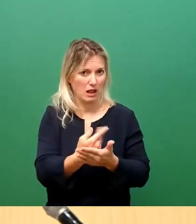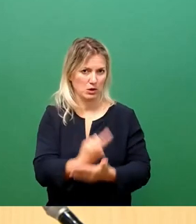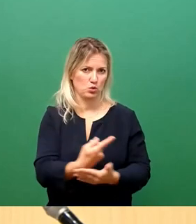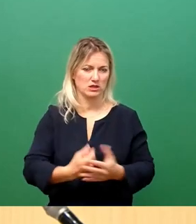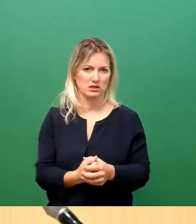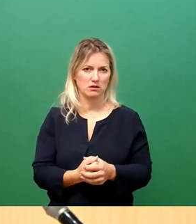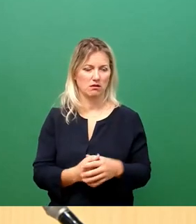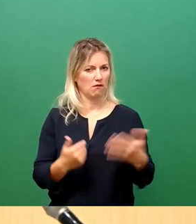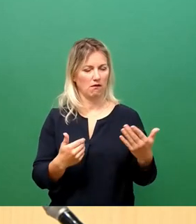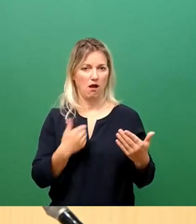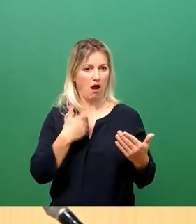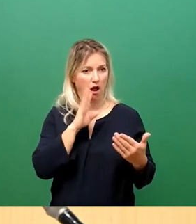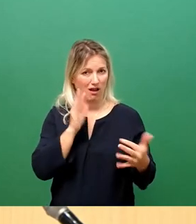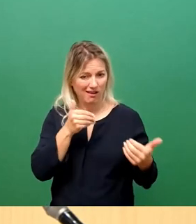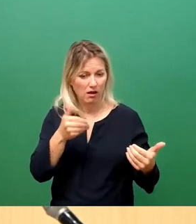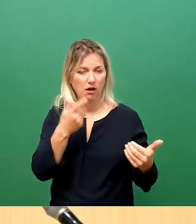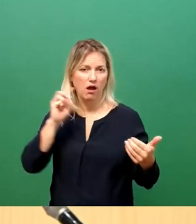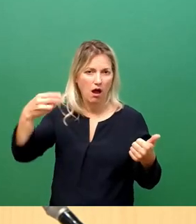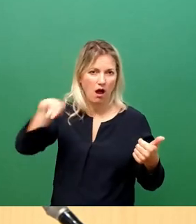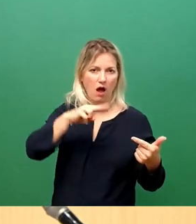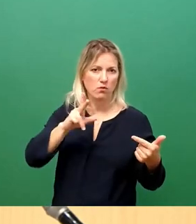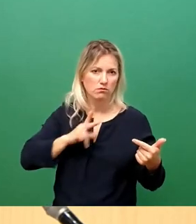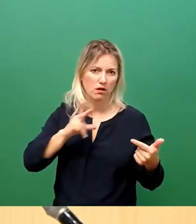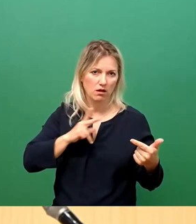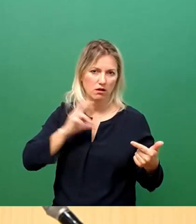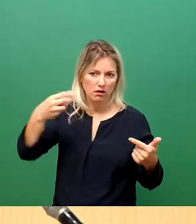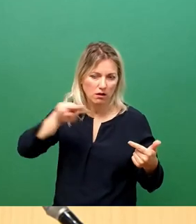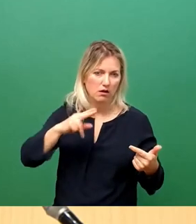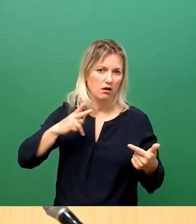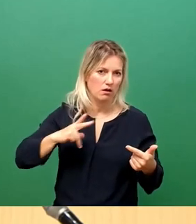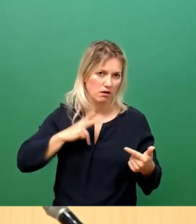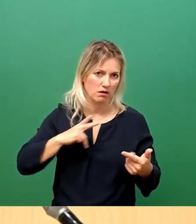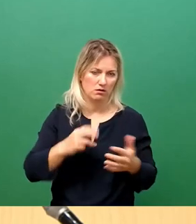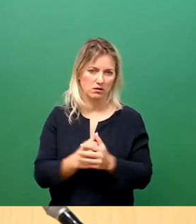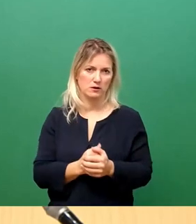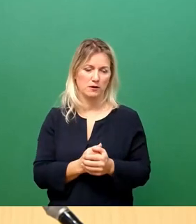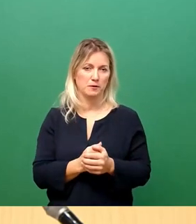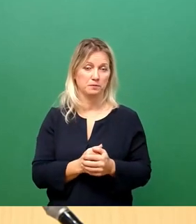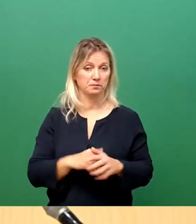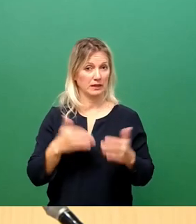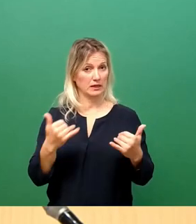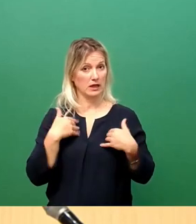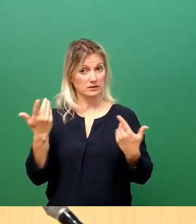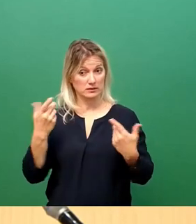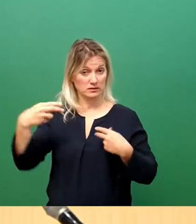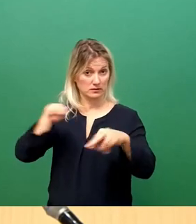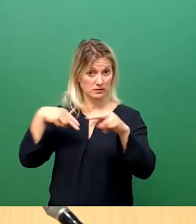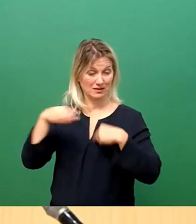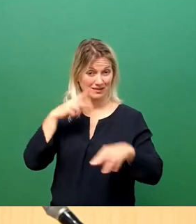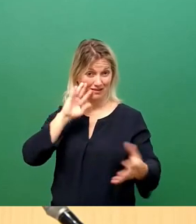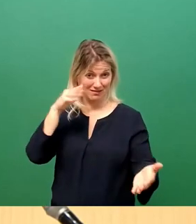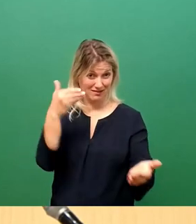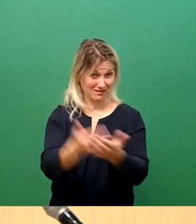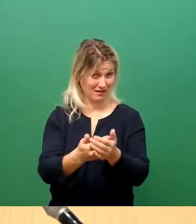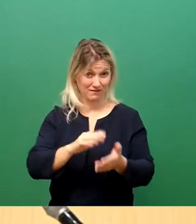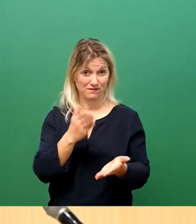beantwortet werden mussten. Natürlich hat das Zeit in Anspruch genommen. Jetzt, nachdem die Beantwortung aller Eingaben fast fertig abgeschlossen ist, kommt die